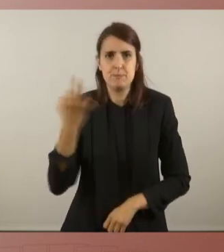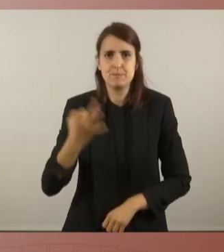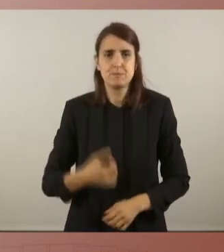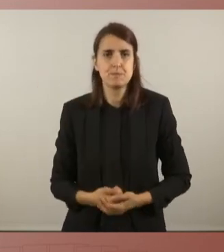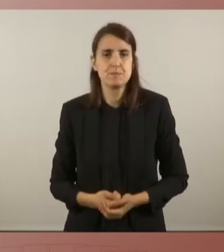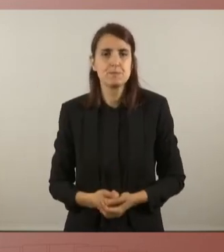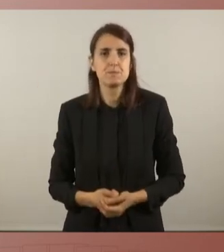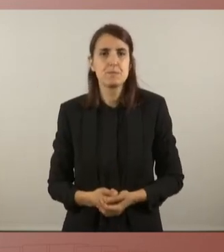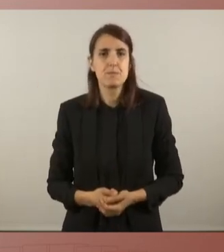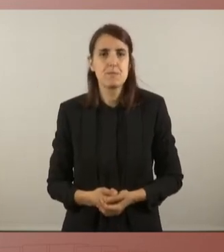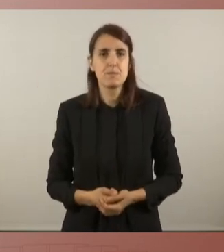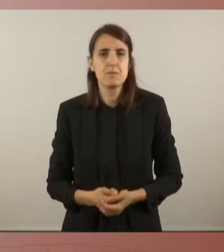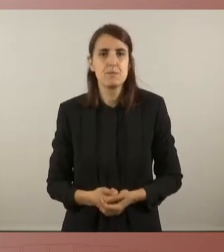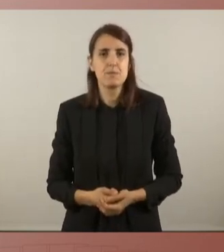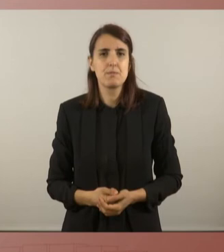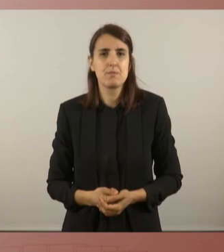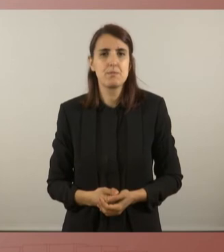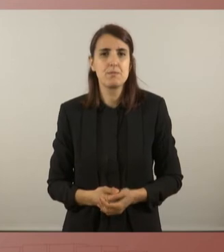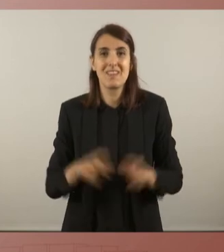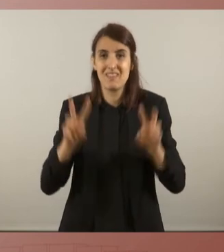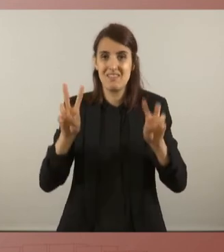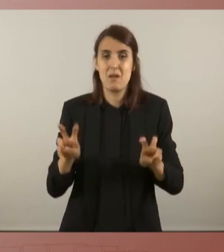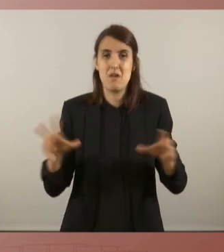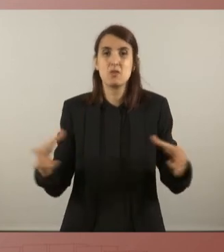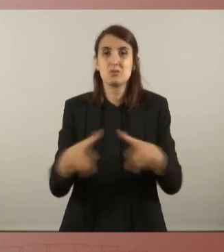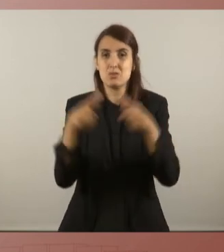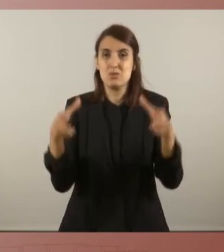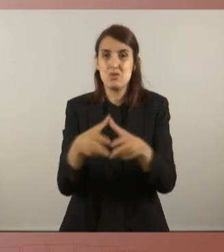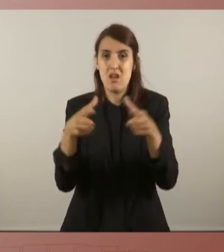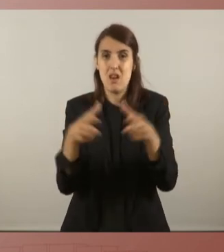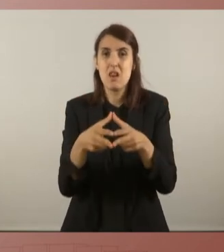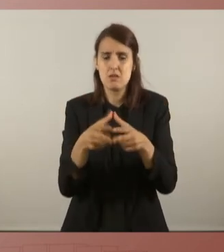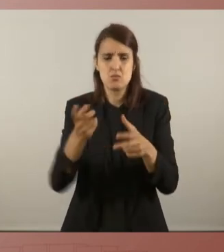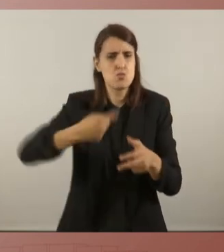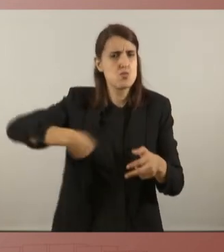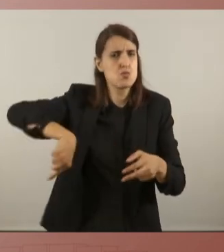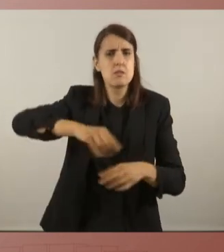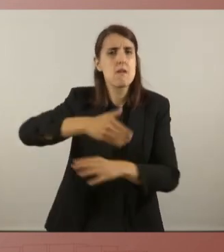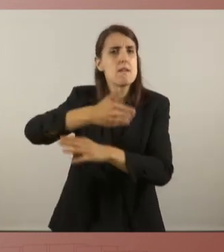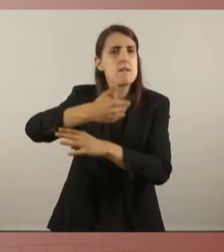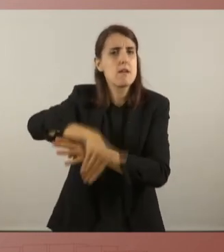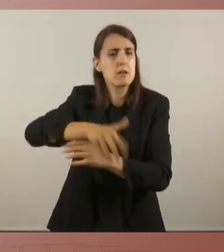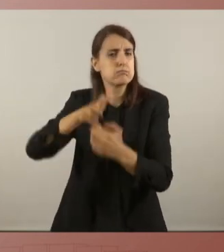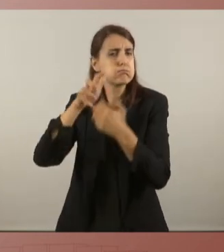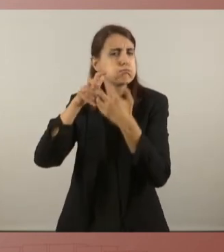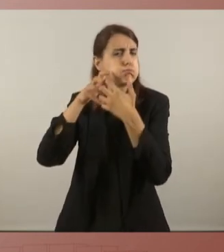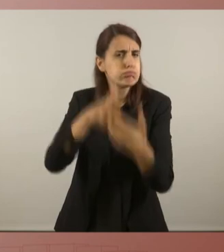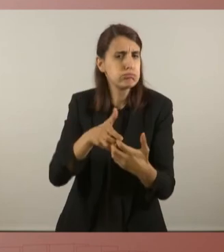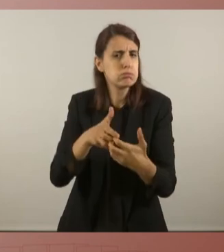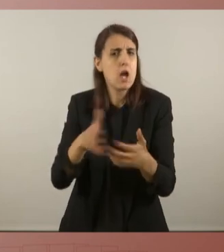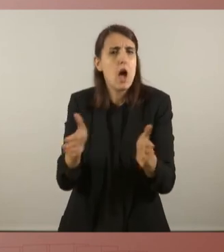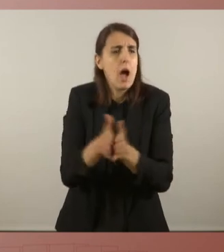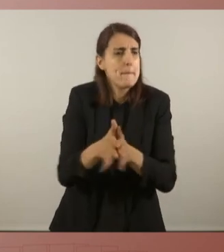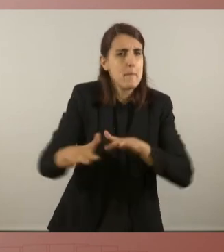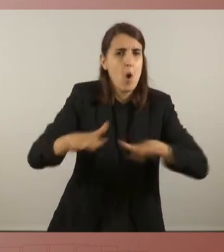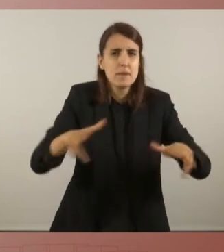En el terreny social lluitarem des del carrer, amb els moviments socials, amb els sindicats, lluitarem per